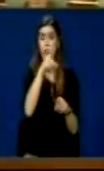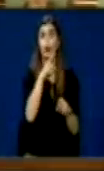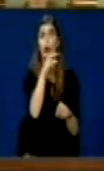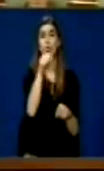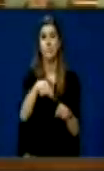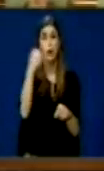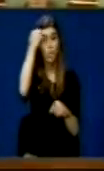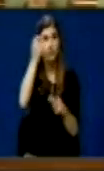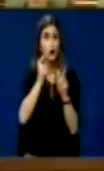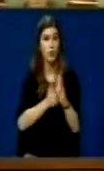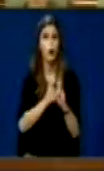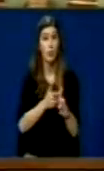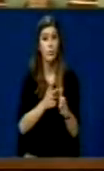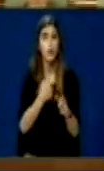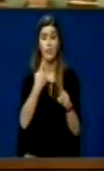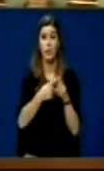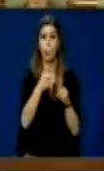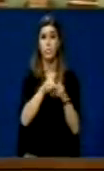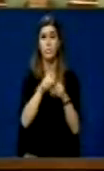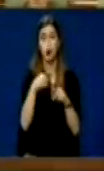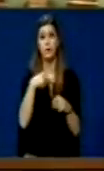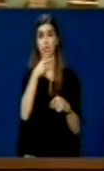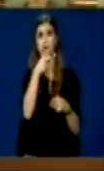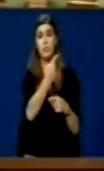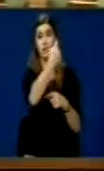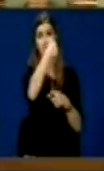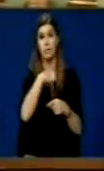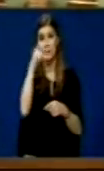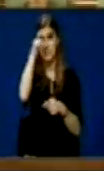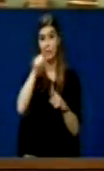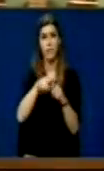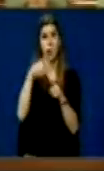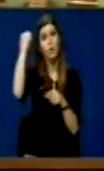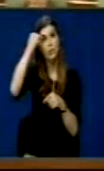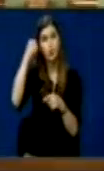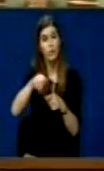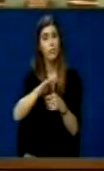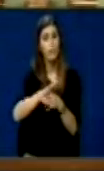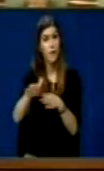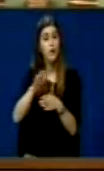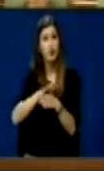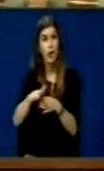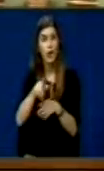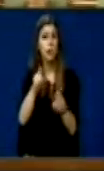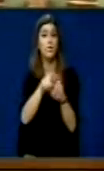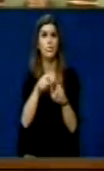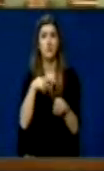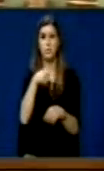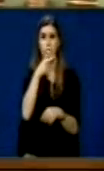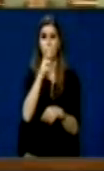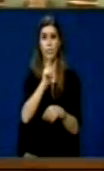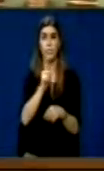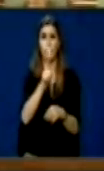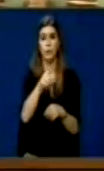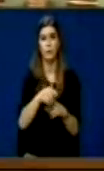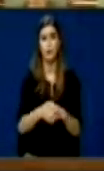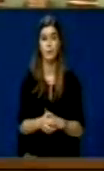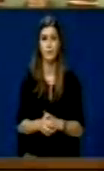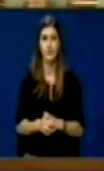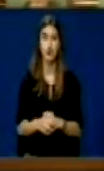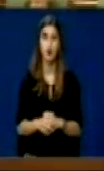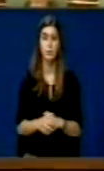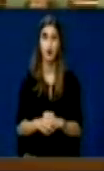tuftes dhe duke këkuar amnisti për ata të cilet Serbija koma imba në lisët dhe veta dhe i aep të cilet tila interpollet.